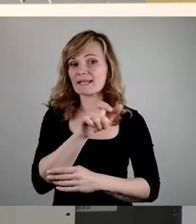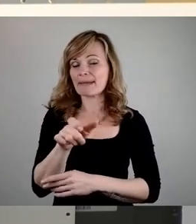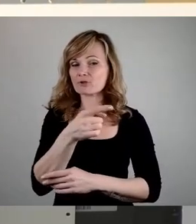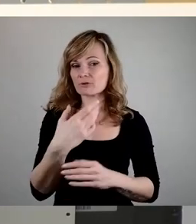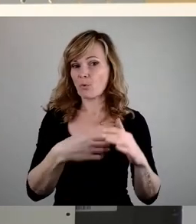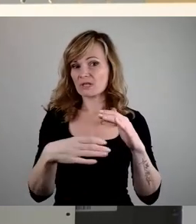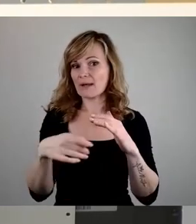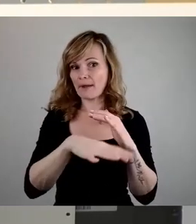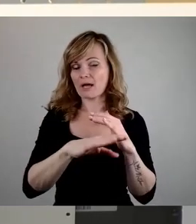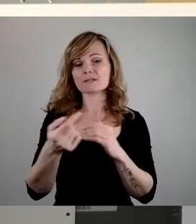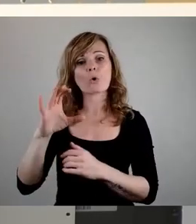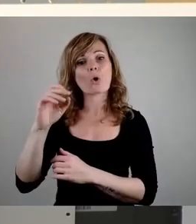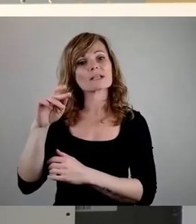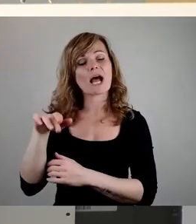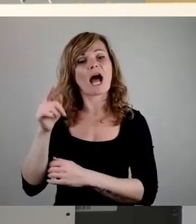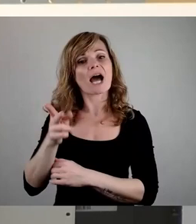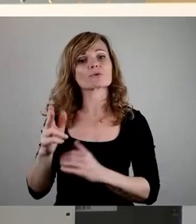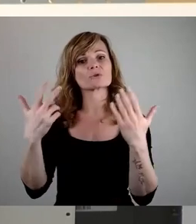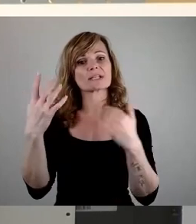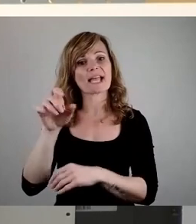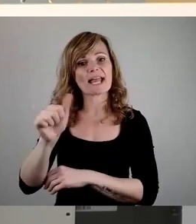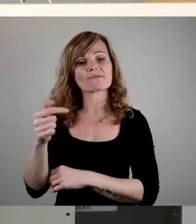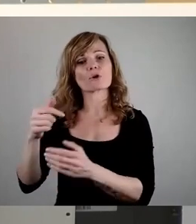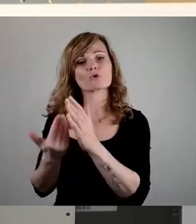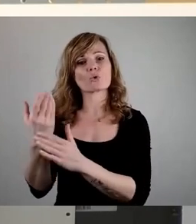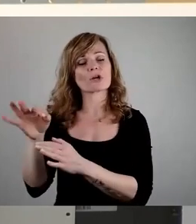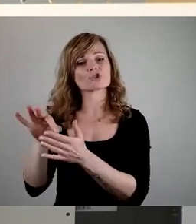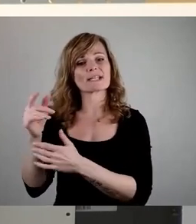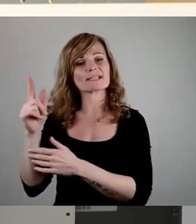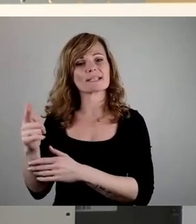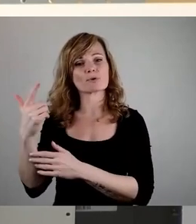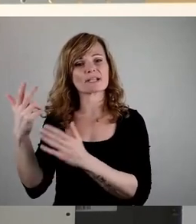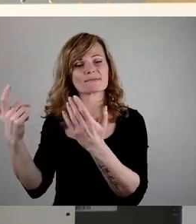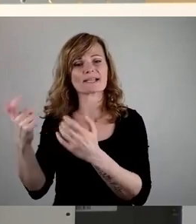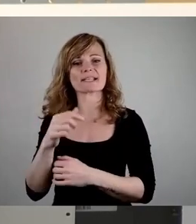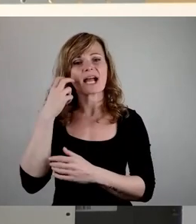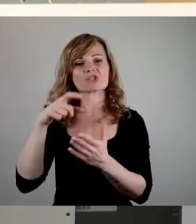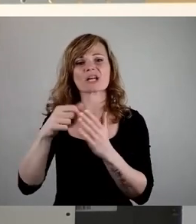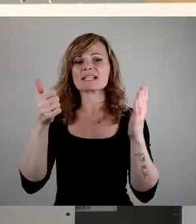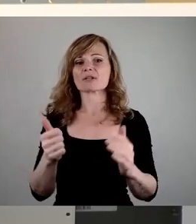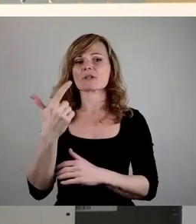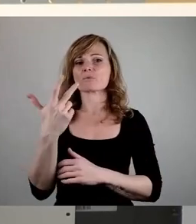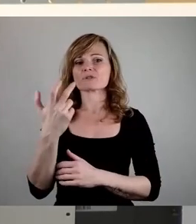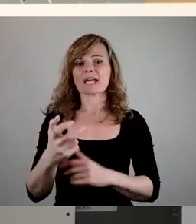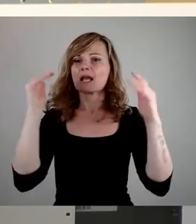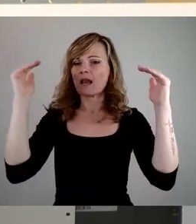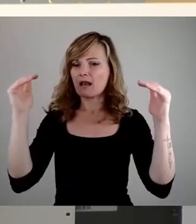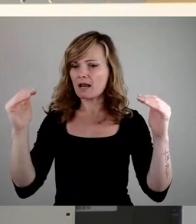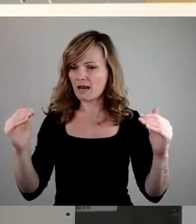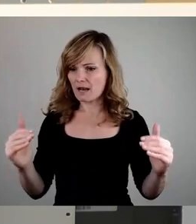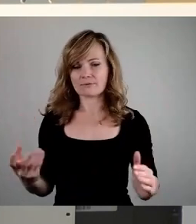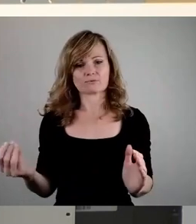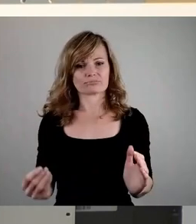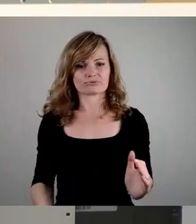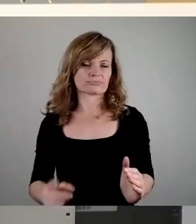sind, in Cotta 811, in der Neustadt 720, in der Altstadt 632. Ich erspare Ihnen jetzt die Stadtbezirke, die da noch dazwischen